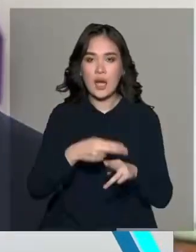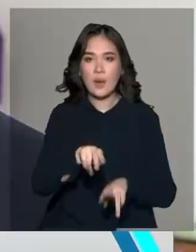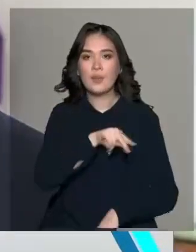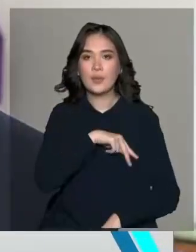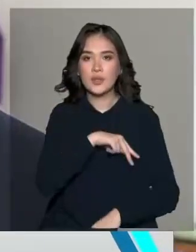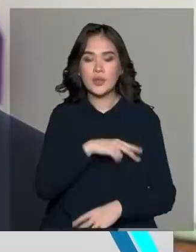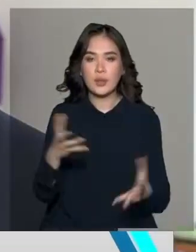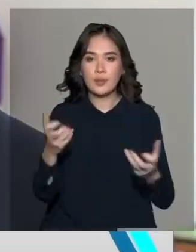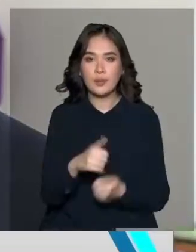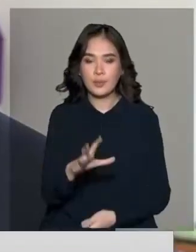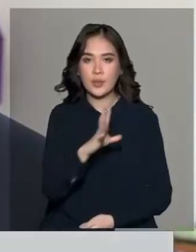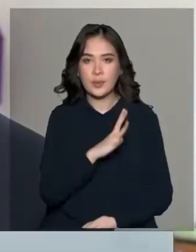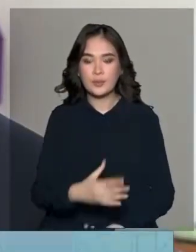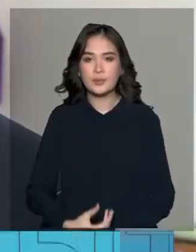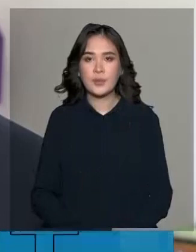е болды.